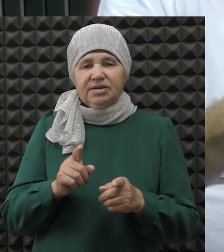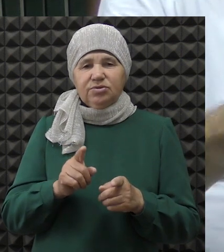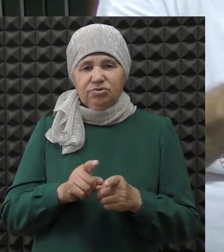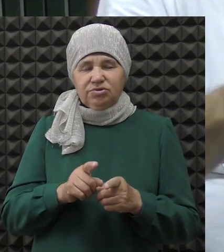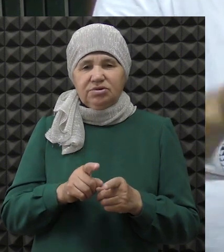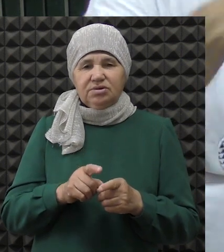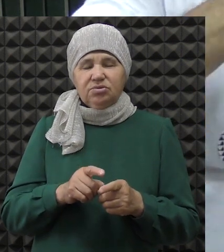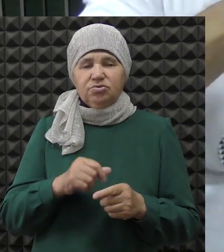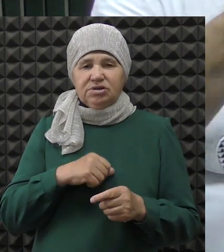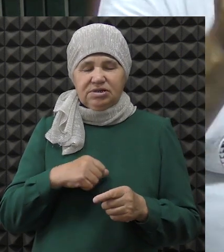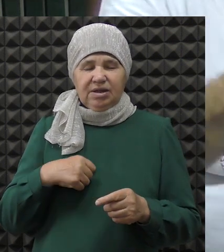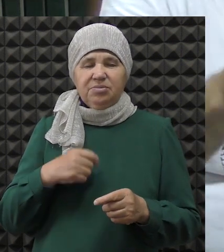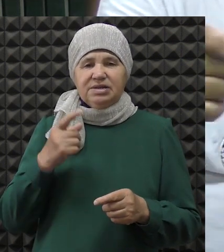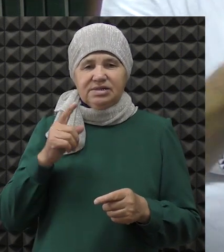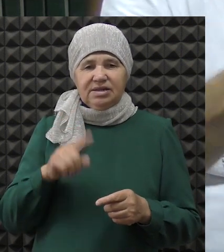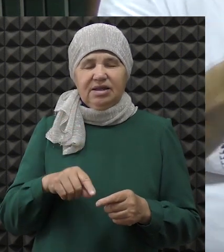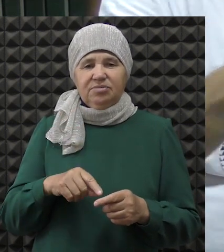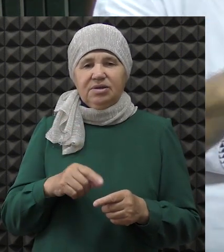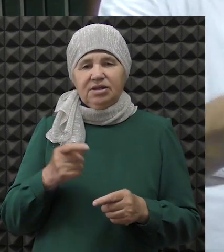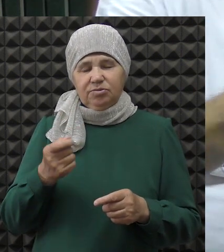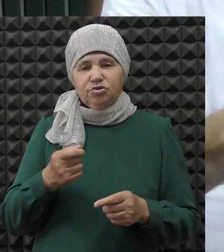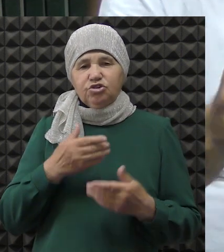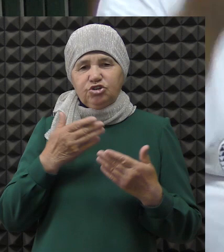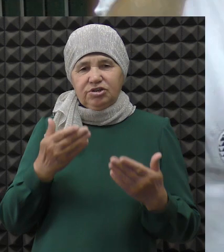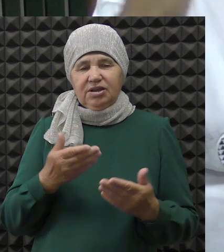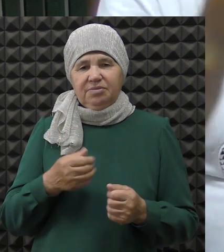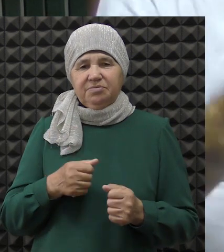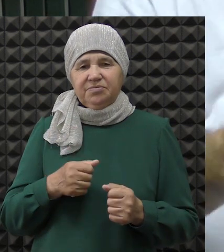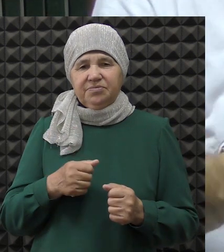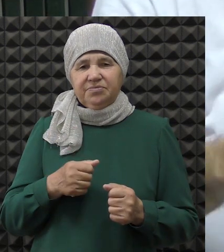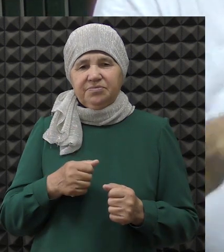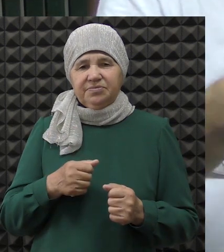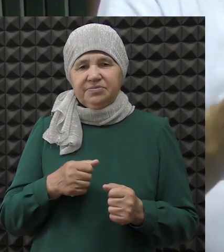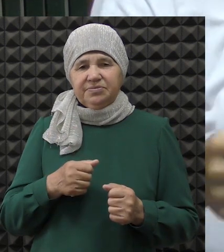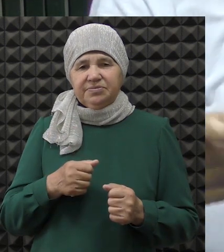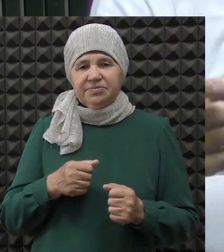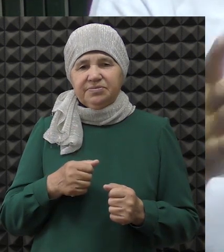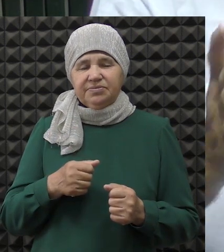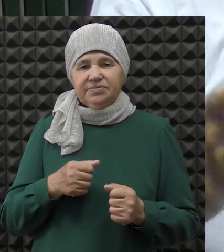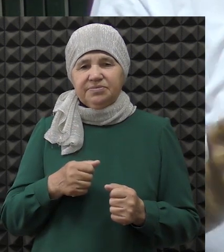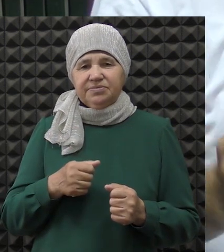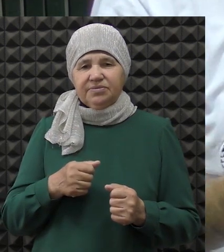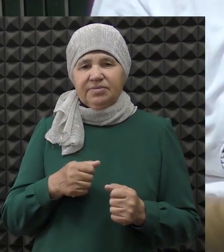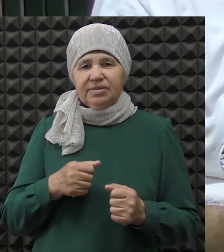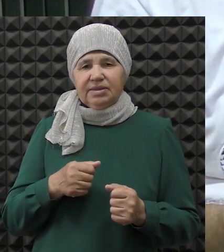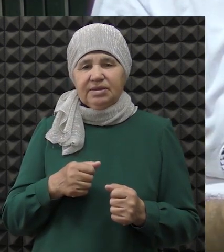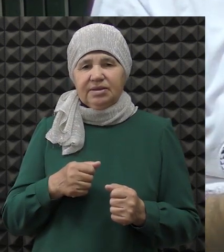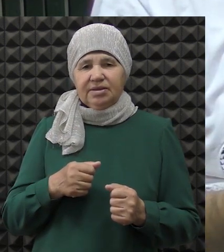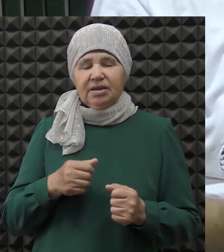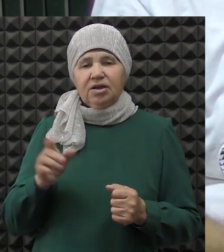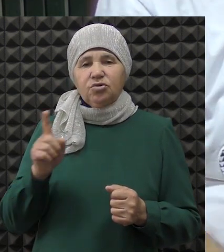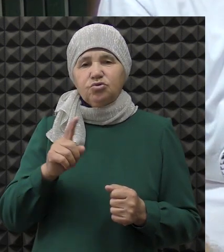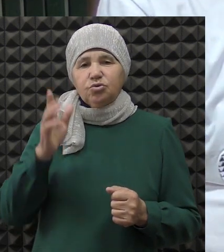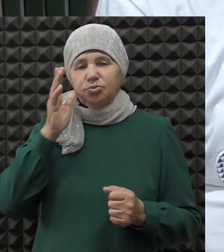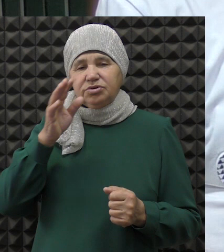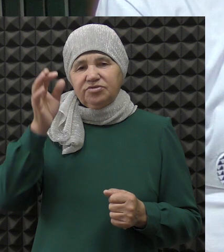течетки уже. По себе уже знаем, как молитвы читаем, так, уже знаем. Таспих, повторяем. Так. Что будут